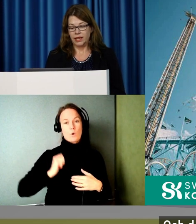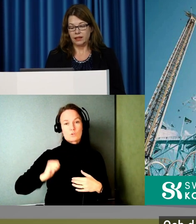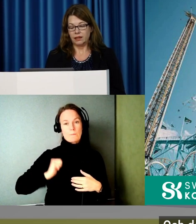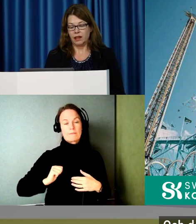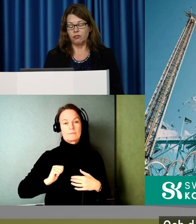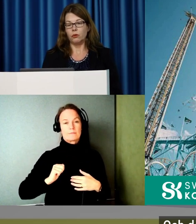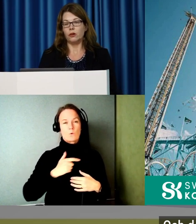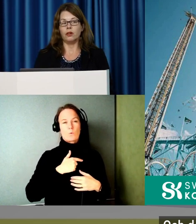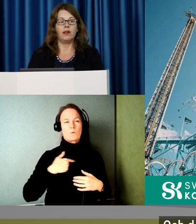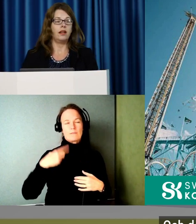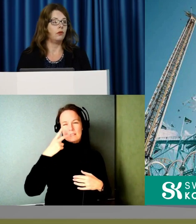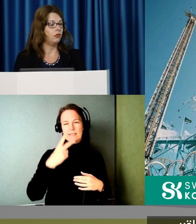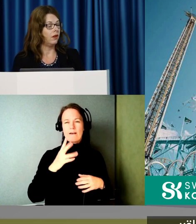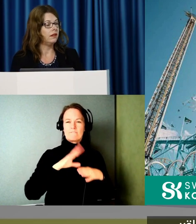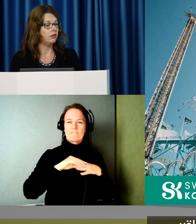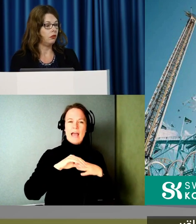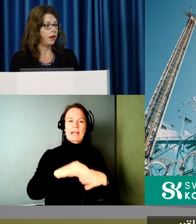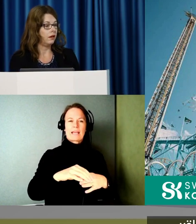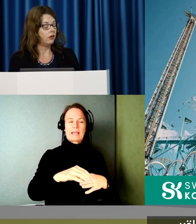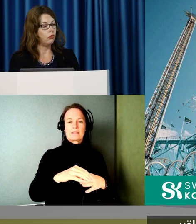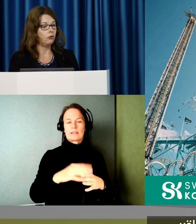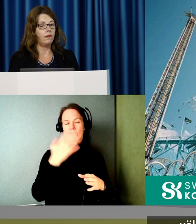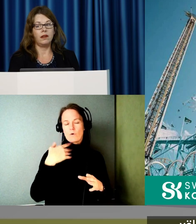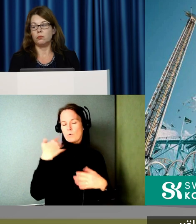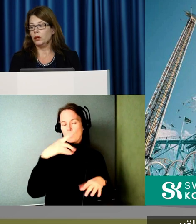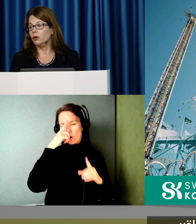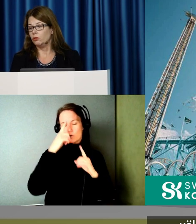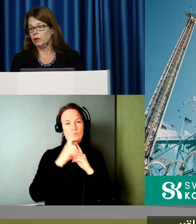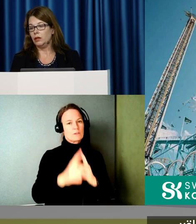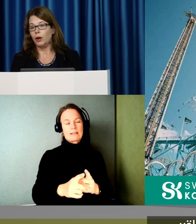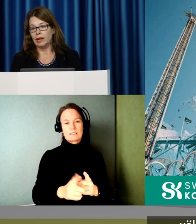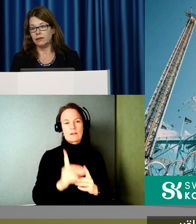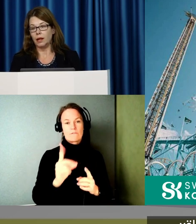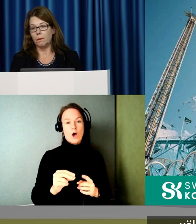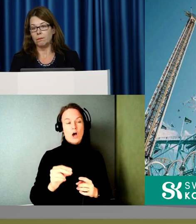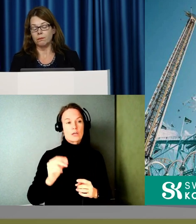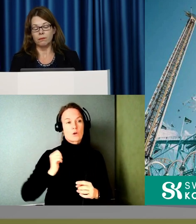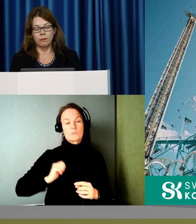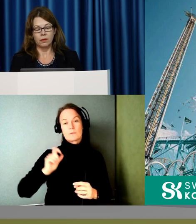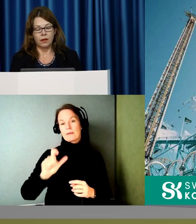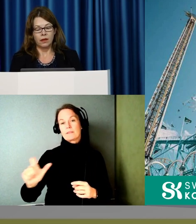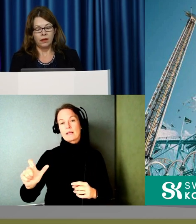vägledningen, att det här får många gånger välja konsekvenser för de här konsumenternas både ekonomi och hälsa.